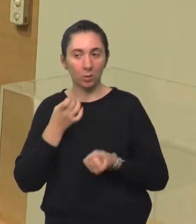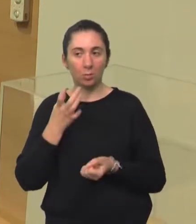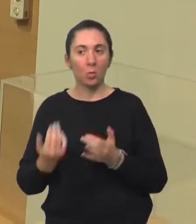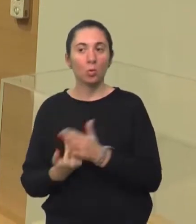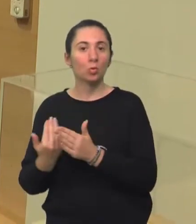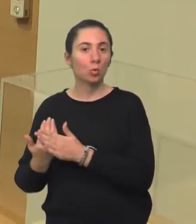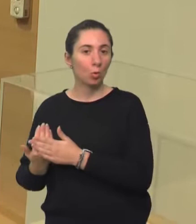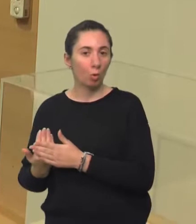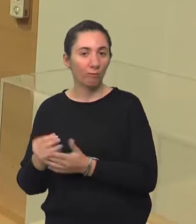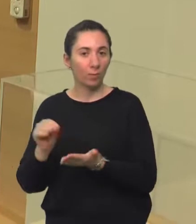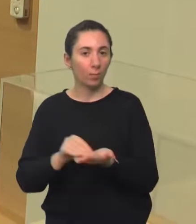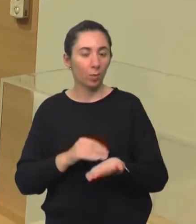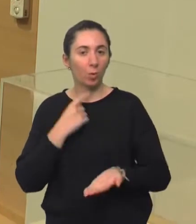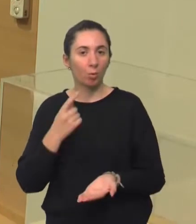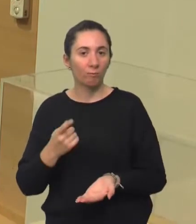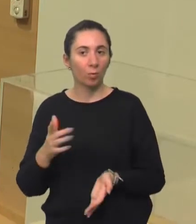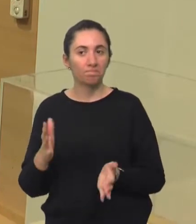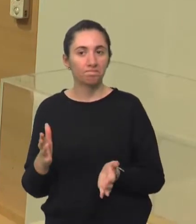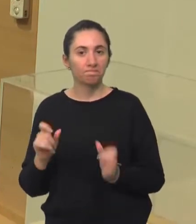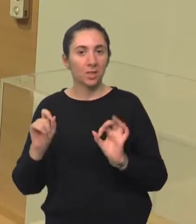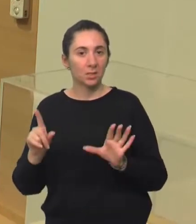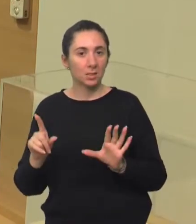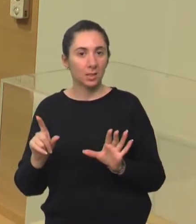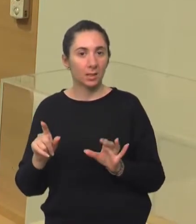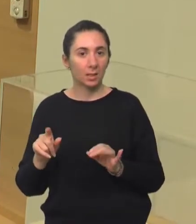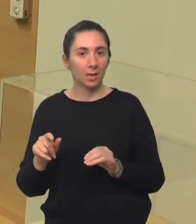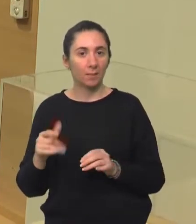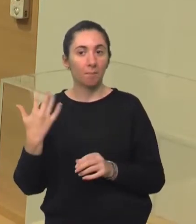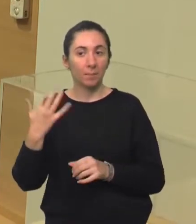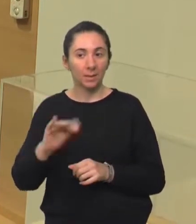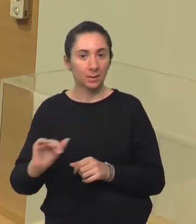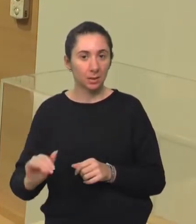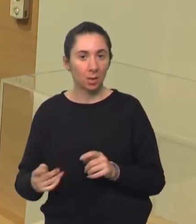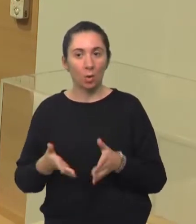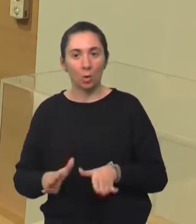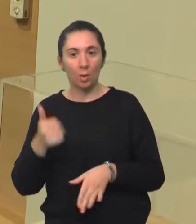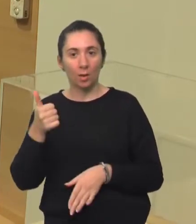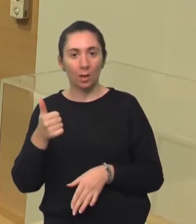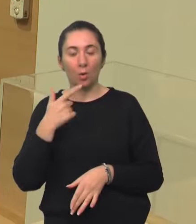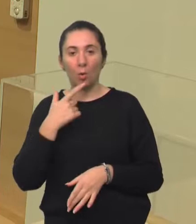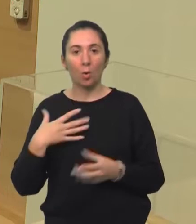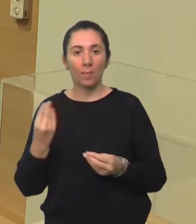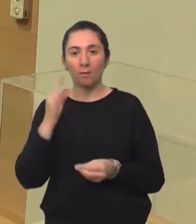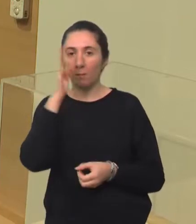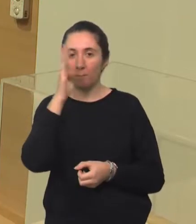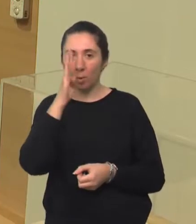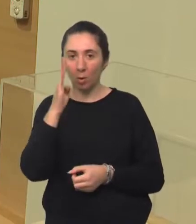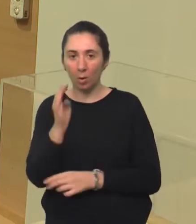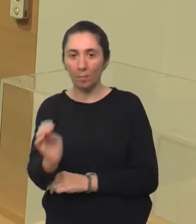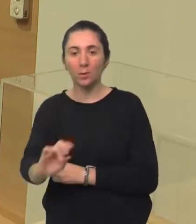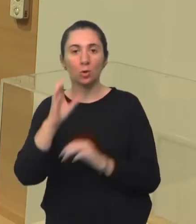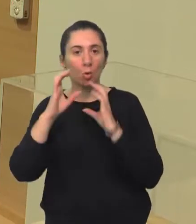neke nove podaci govore da recimo se danas čak na 50. djeca rodi jedno djete koja recimo ima nekakav poremećaj